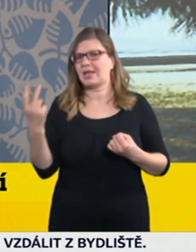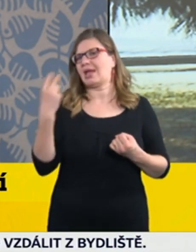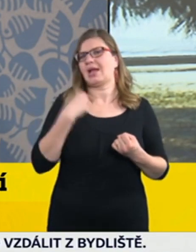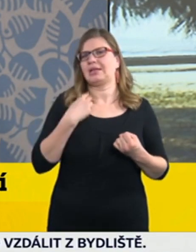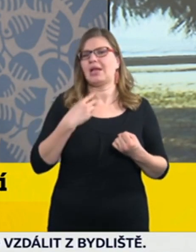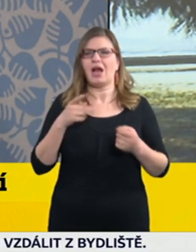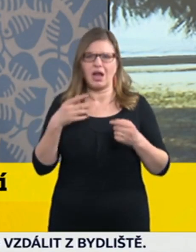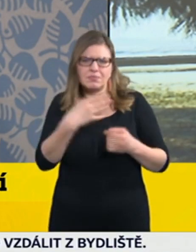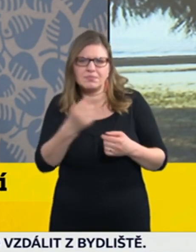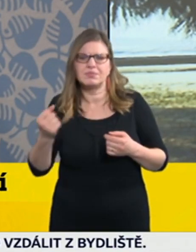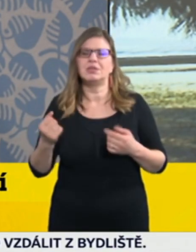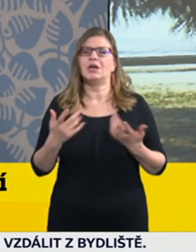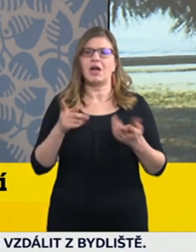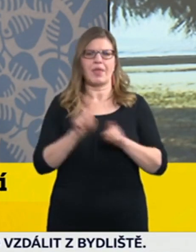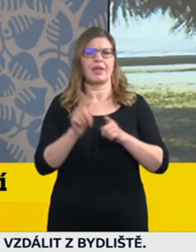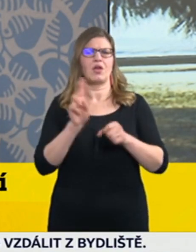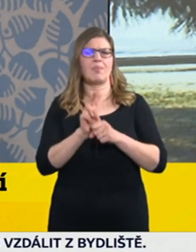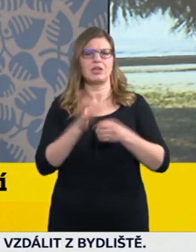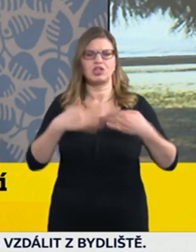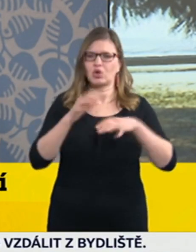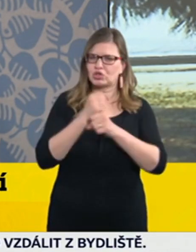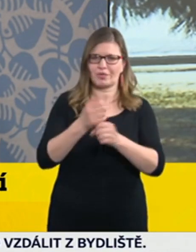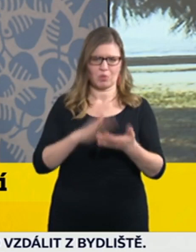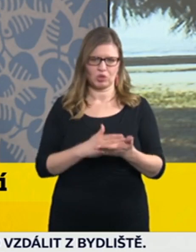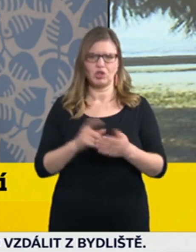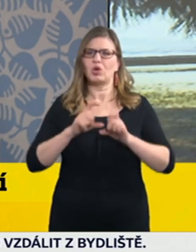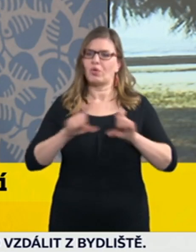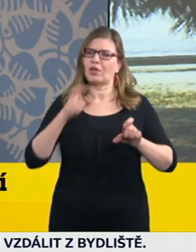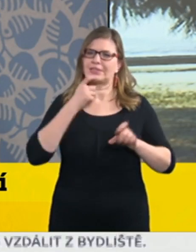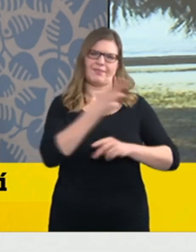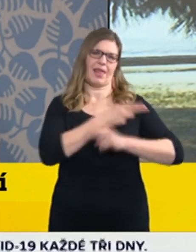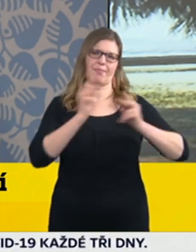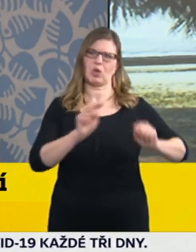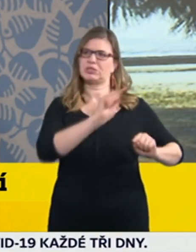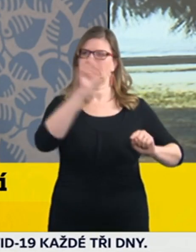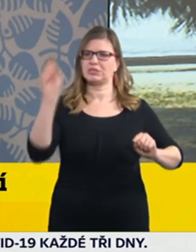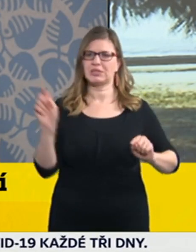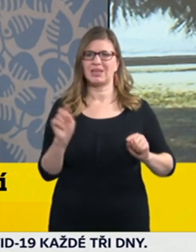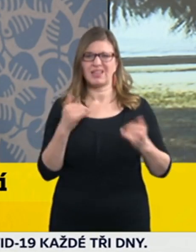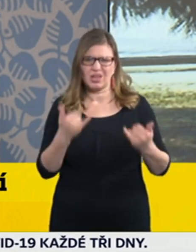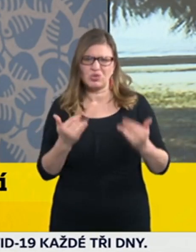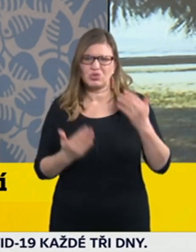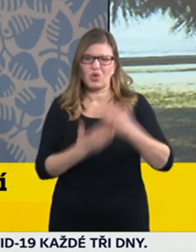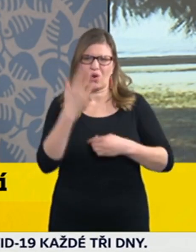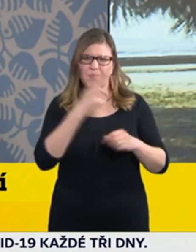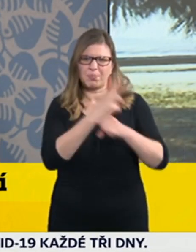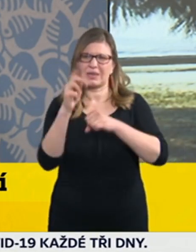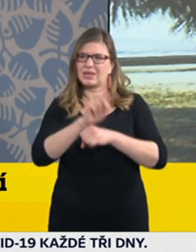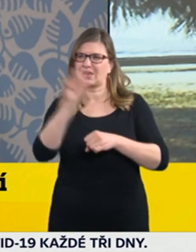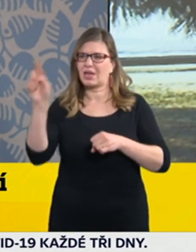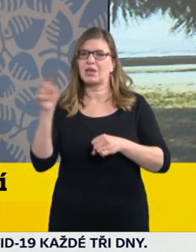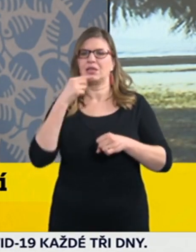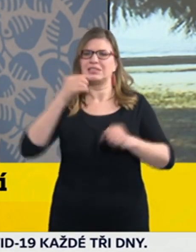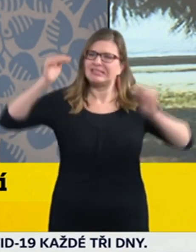je nezbytně nutné uvolnit kapacity nemocnic právě proto, že ve chvíli, kdyby k této změně došlo, potom by